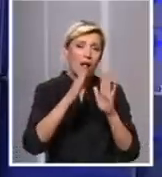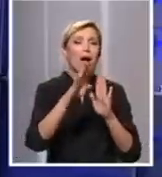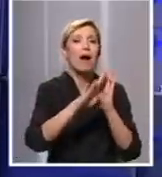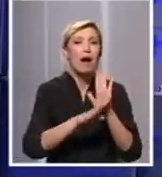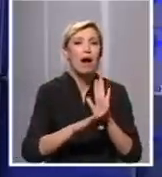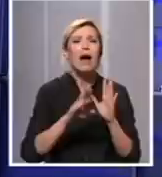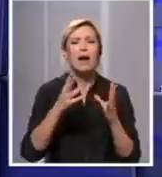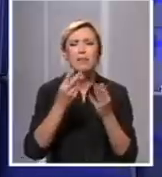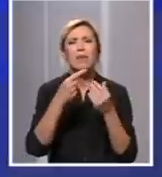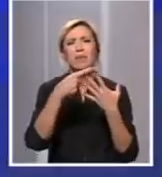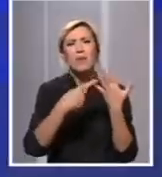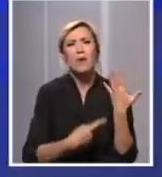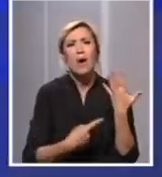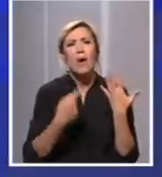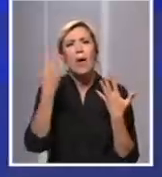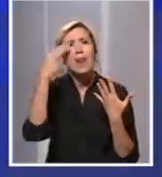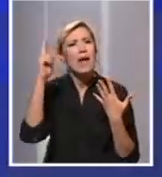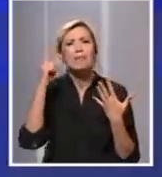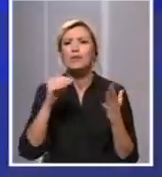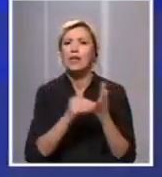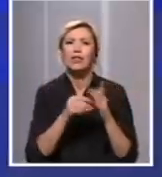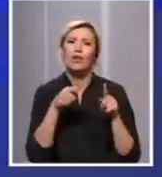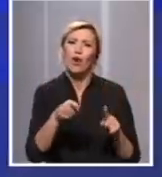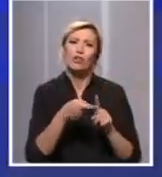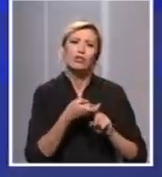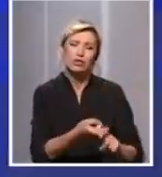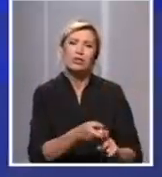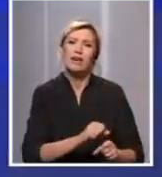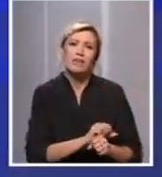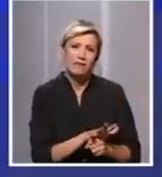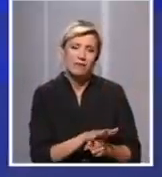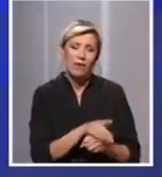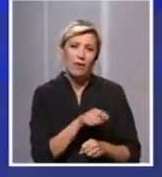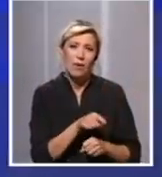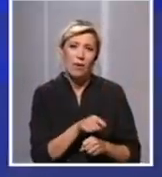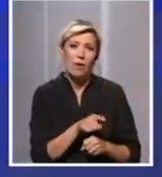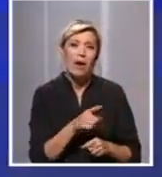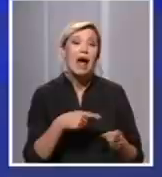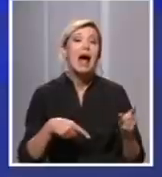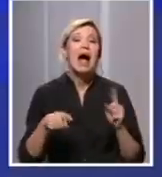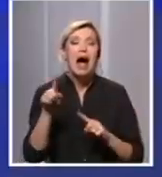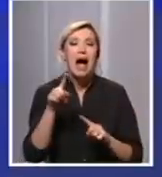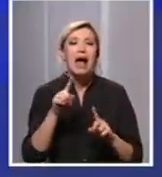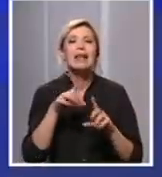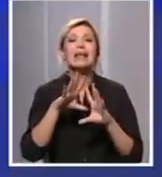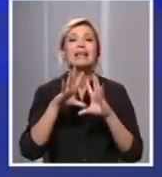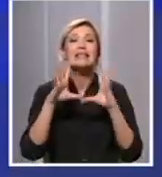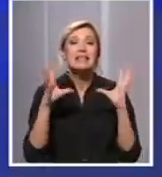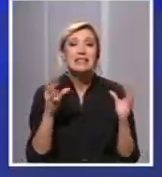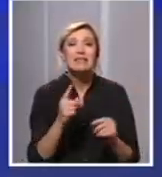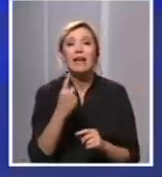nepoznanice kada je u pitanju ovaj virus, ali ono što je apsolutno poznato i što sada već govore